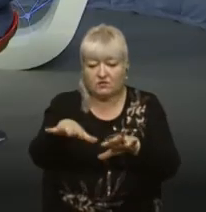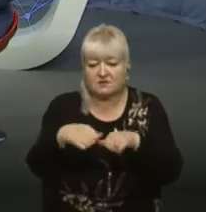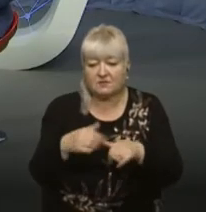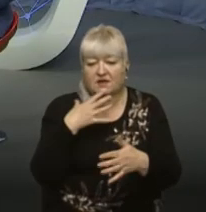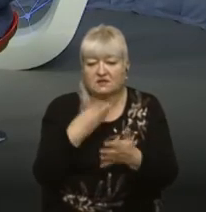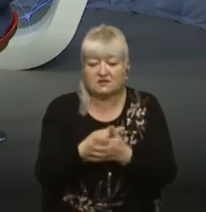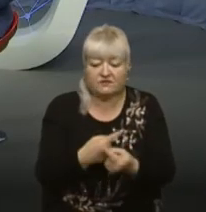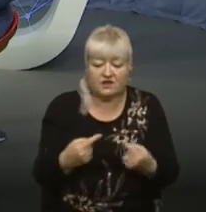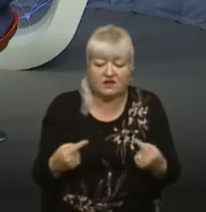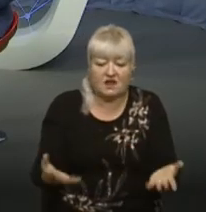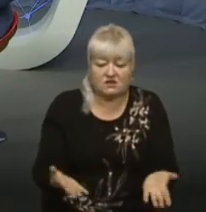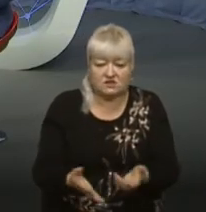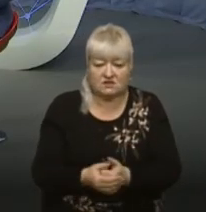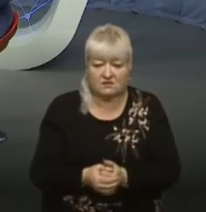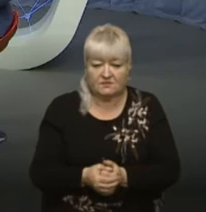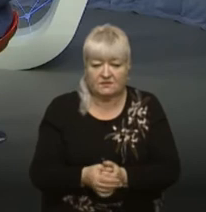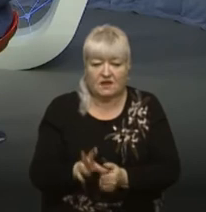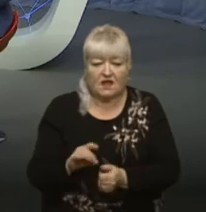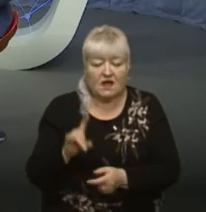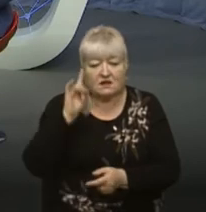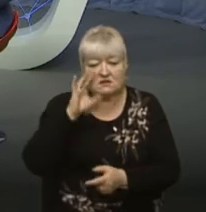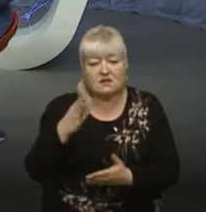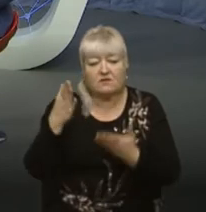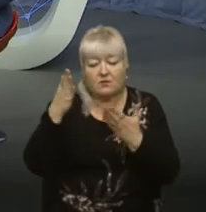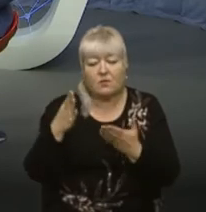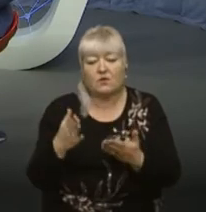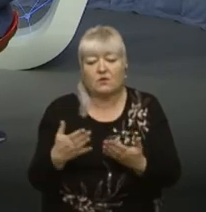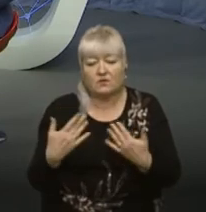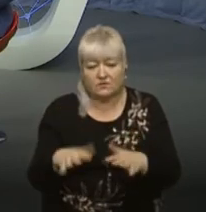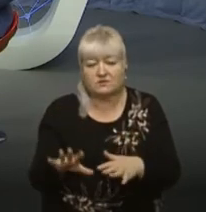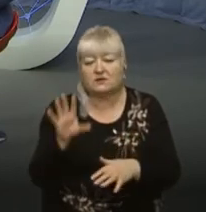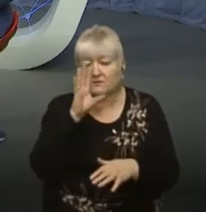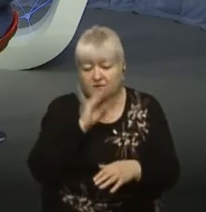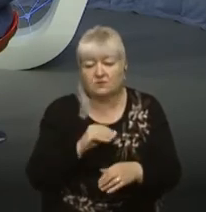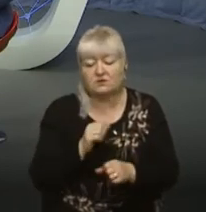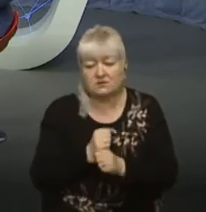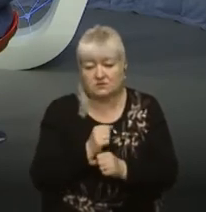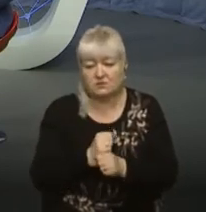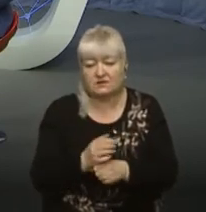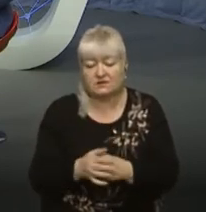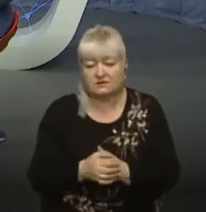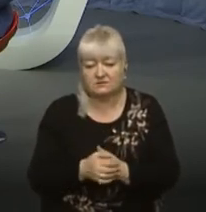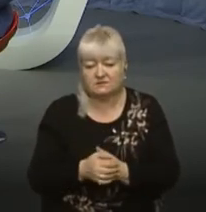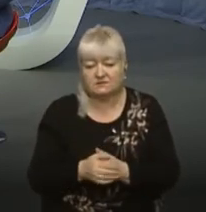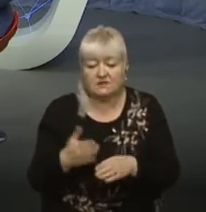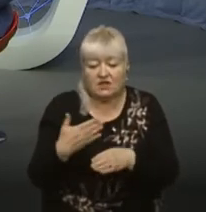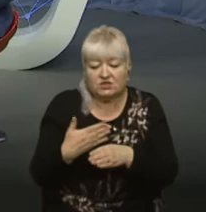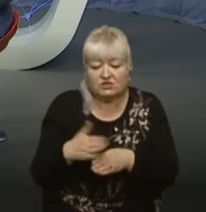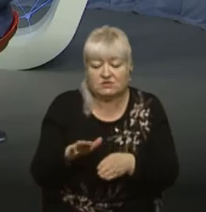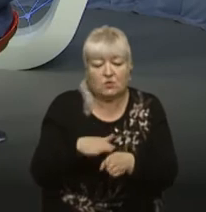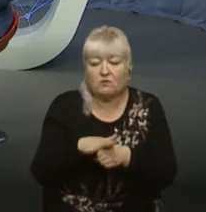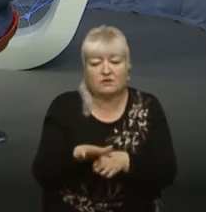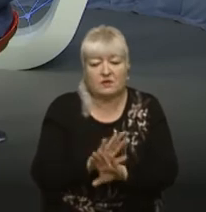хоча б елементарні, але, слава Богу, хоч на сьогоднішній день це нам вдалося зробити, частково не